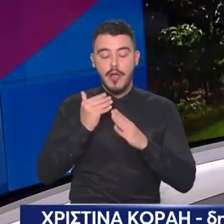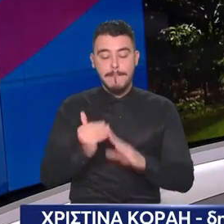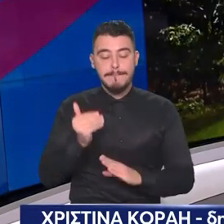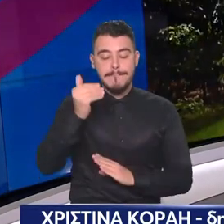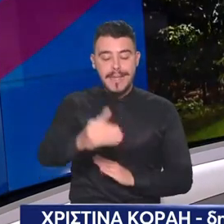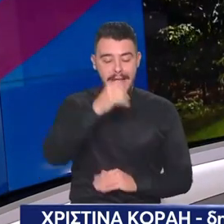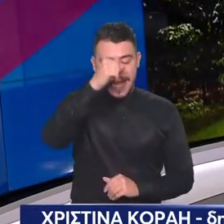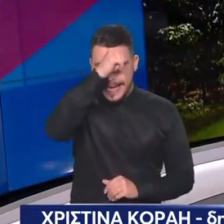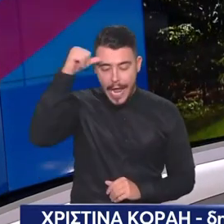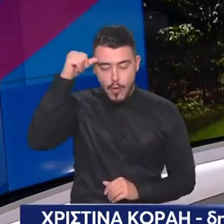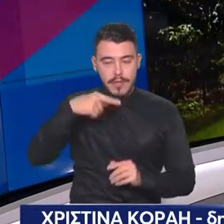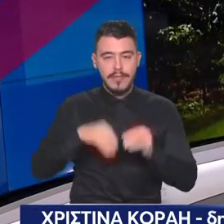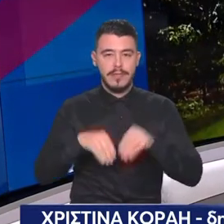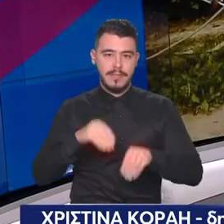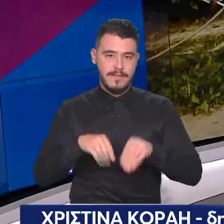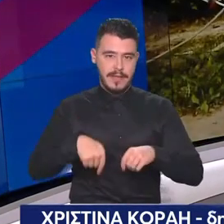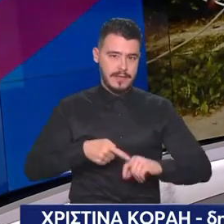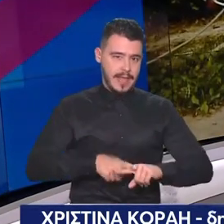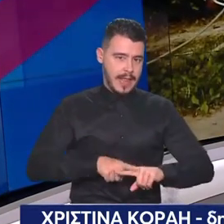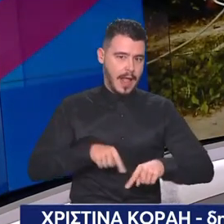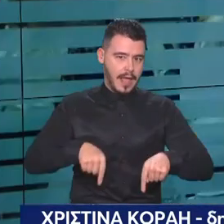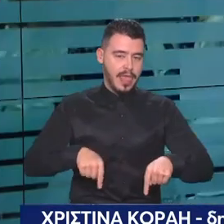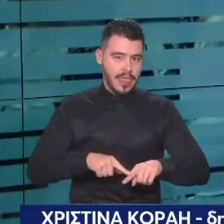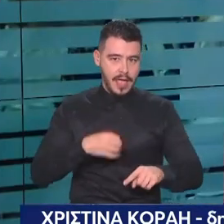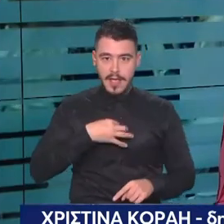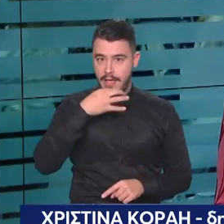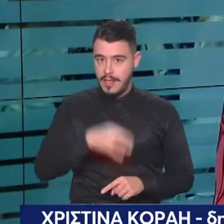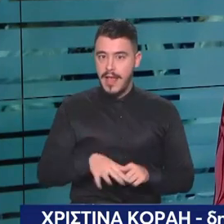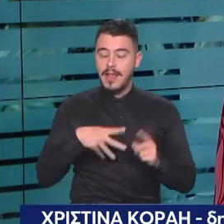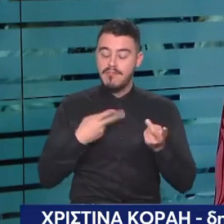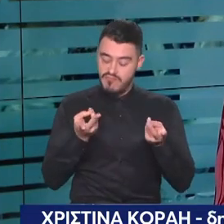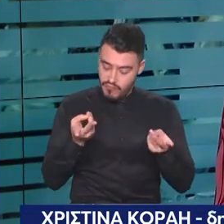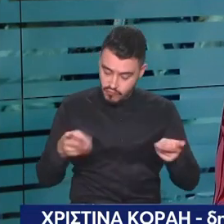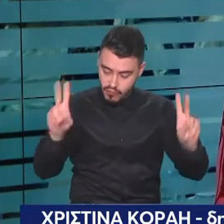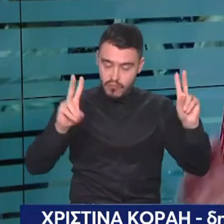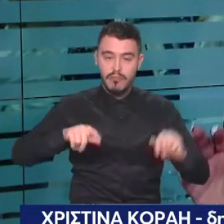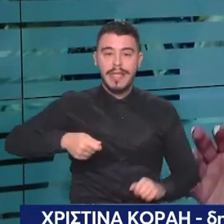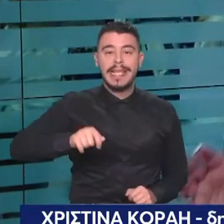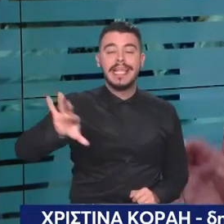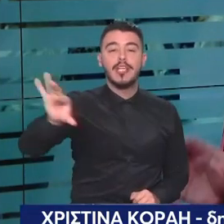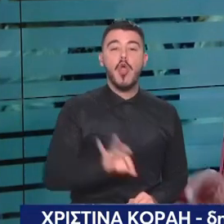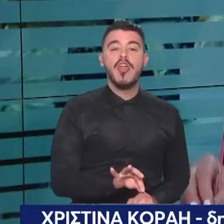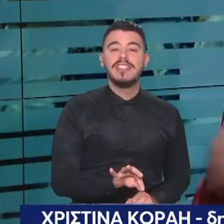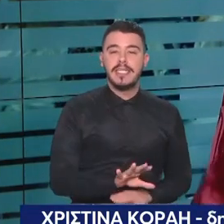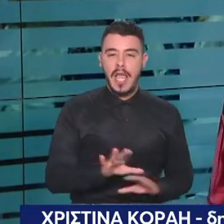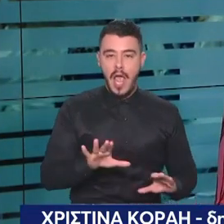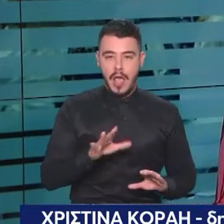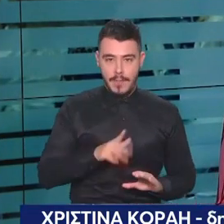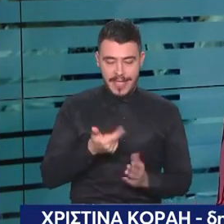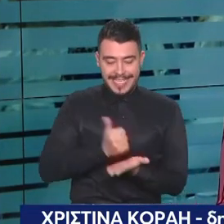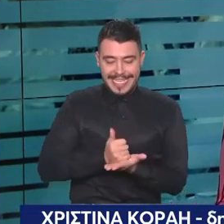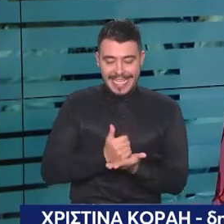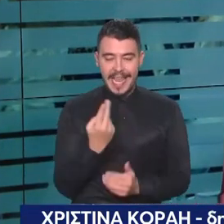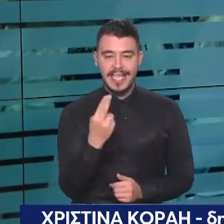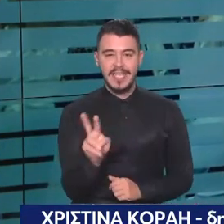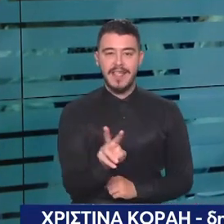σημαντικό θα δίνει το πράσινο φως για την υιοθεσία και από ομόφυλες ζευγάρια διότι τώρα μπορεί να